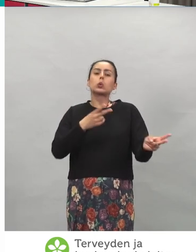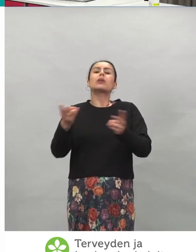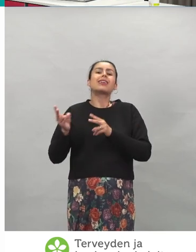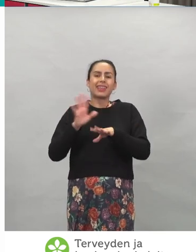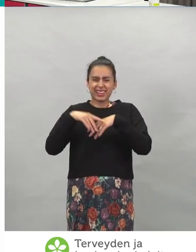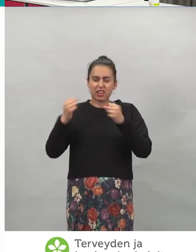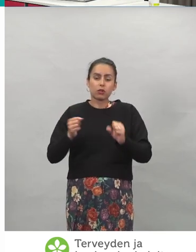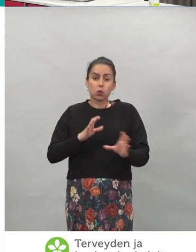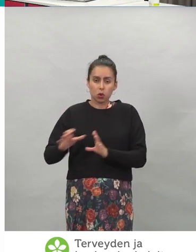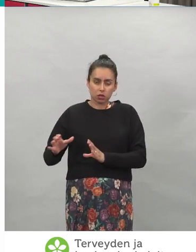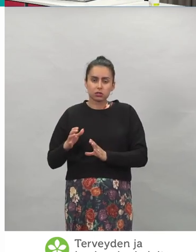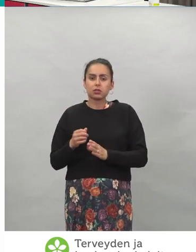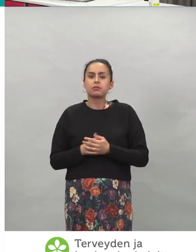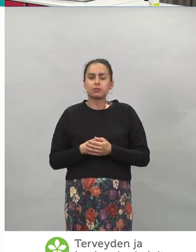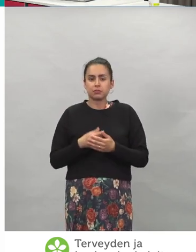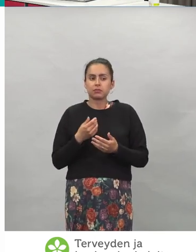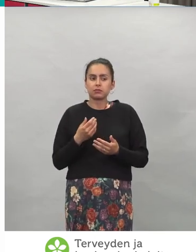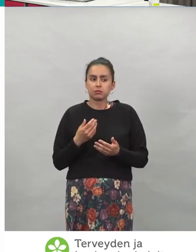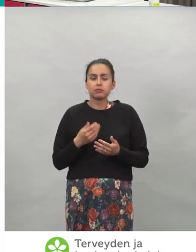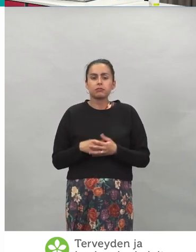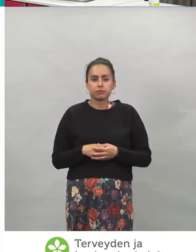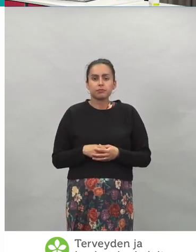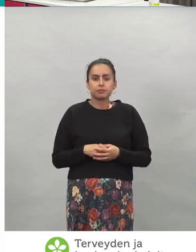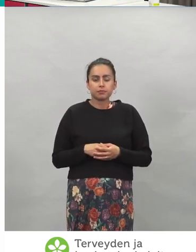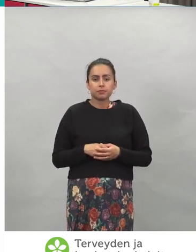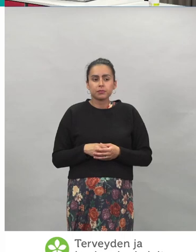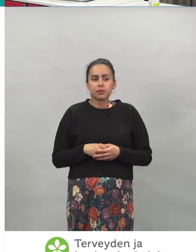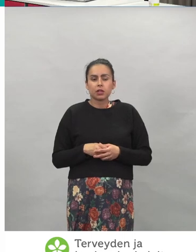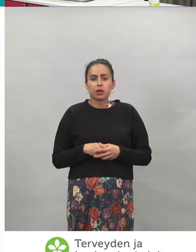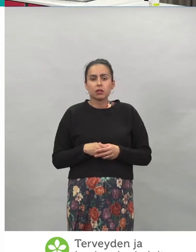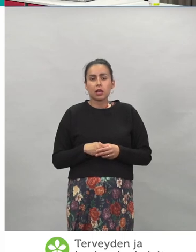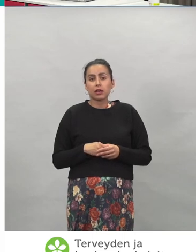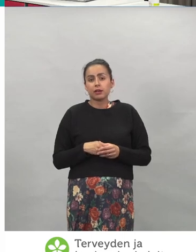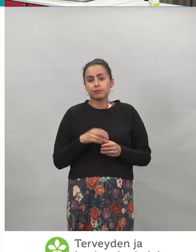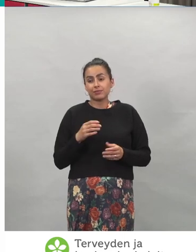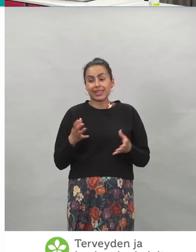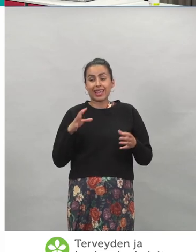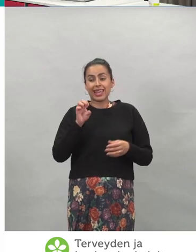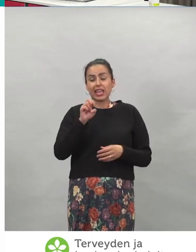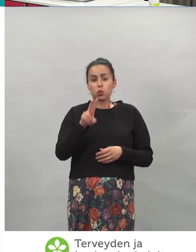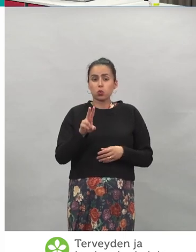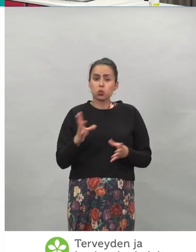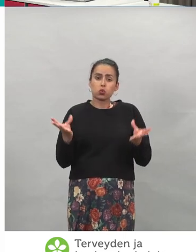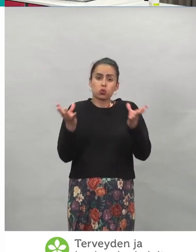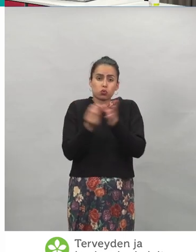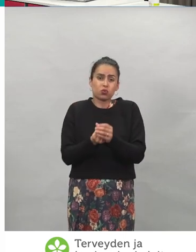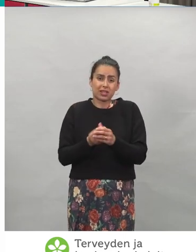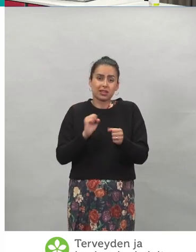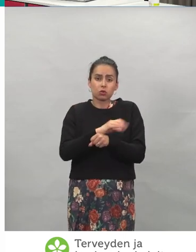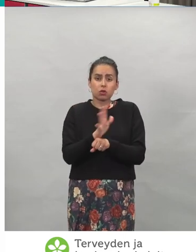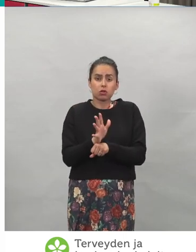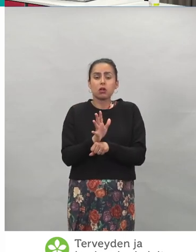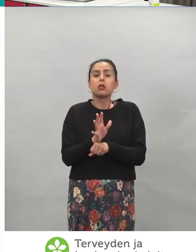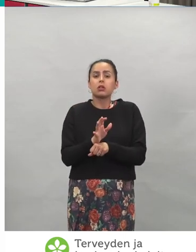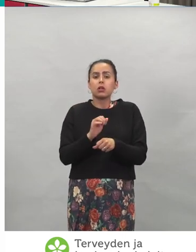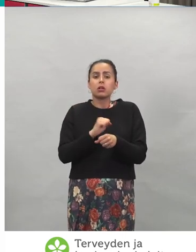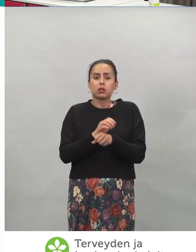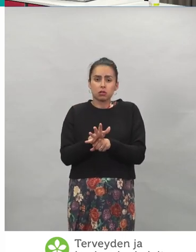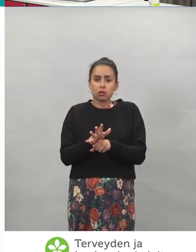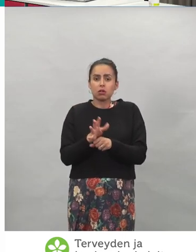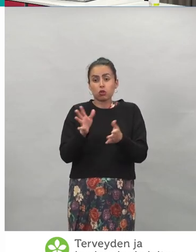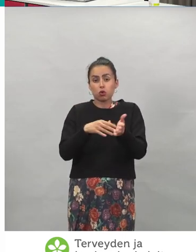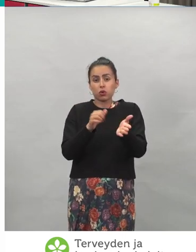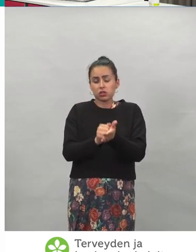Ja tämän EU-yhteisen koronatodistuksen, tämän käyttötarkoitus on myöskin edistää sitä vapaata